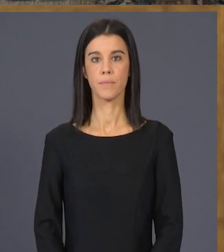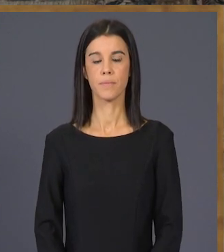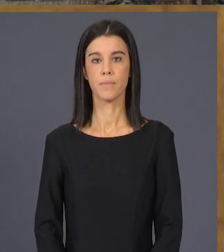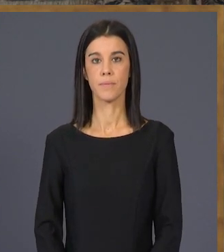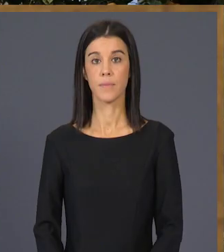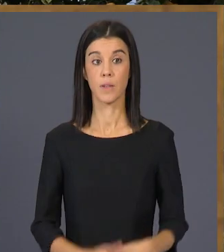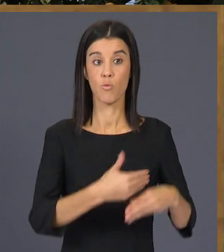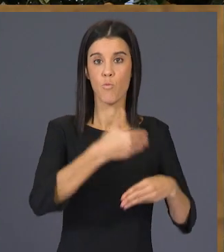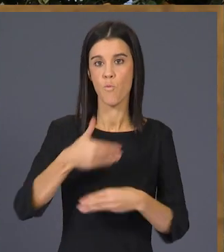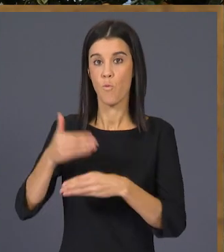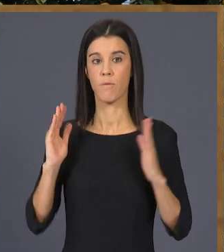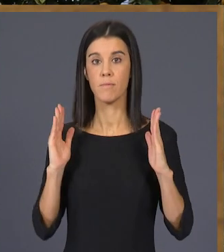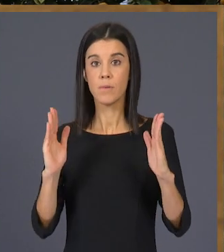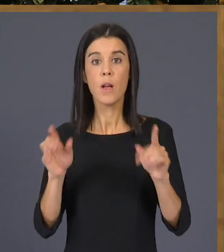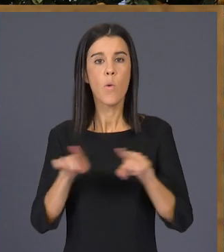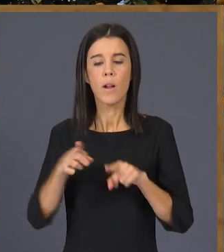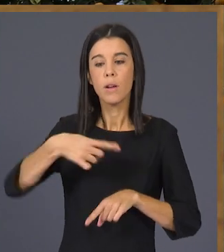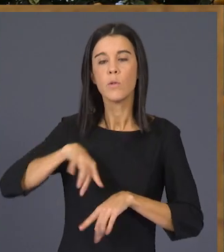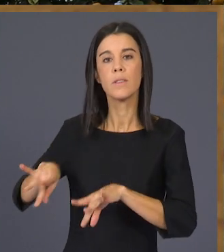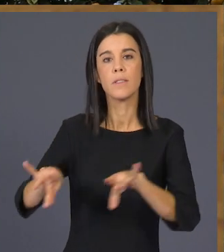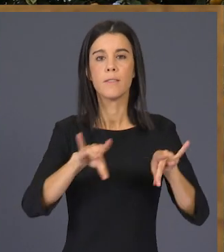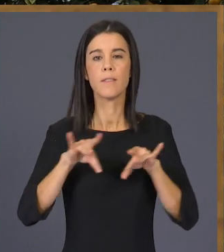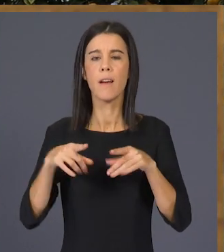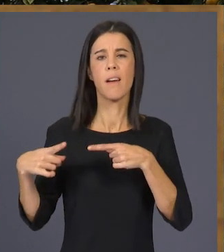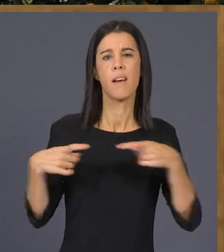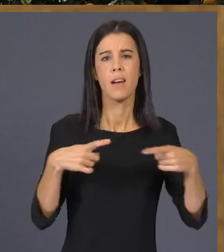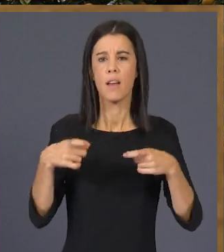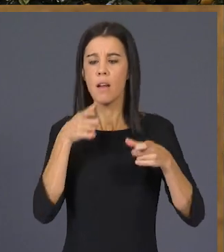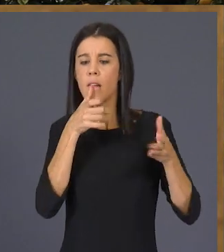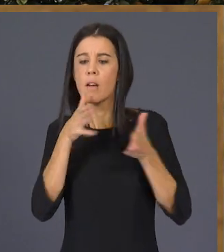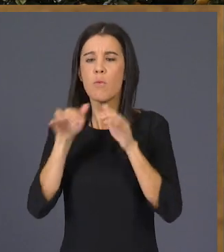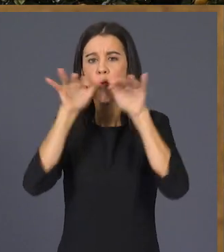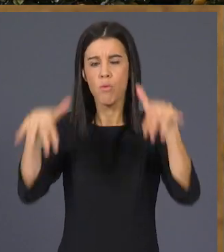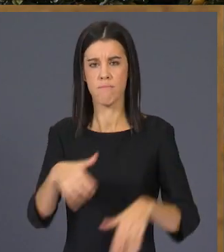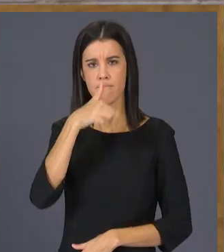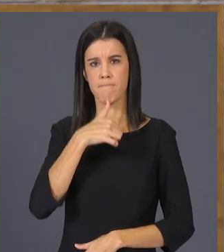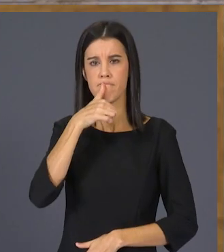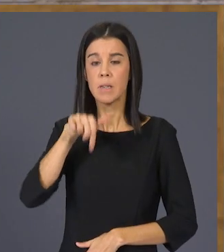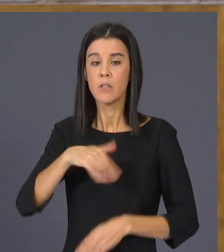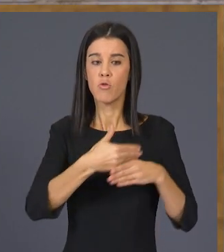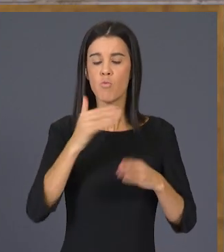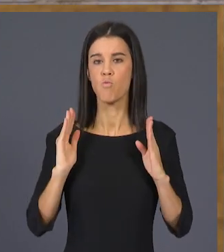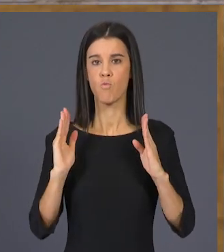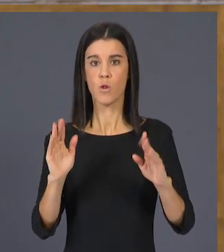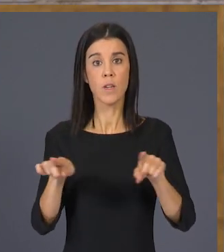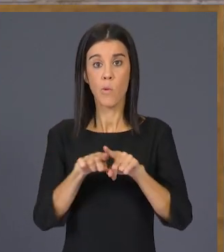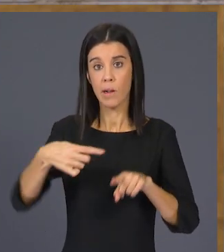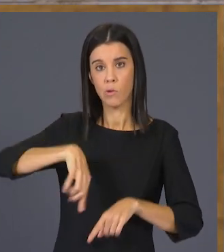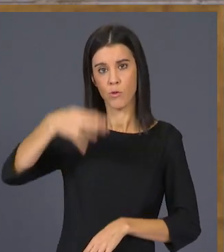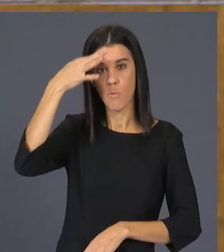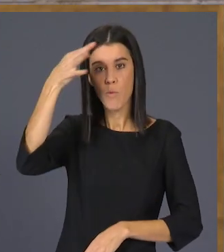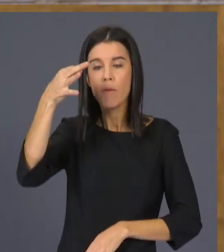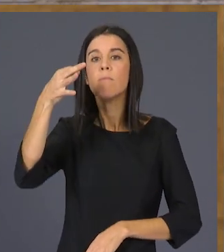Estos murs, com la nostra terra, han patit guerres i riuades. Estos murs, com el nostre poble,